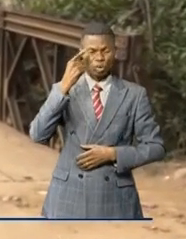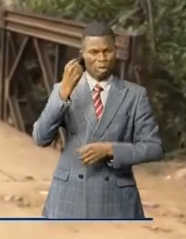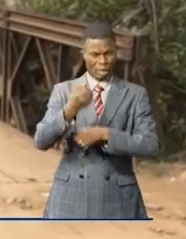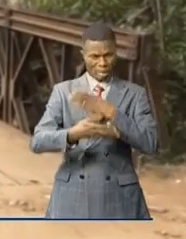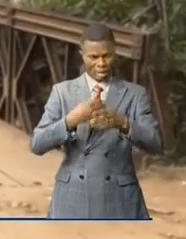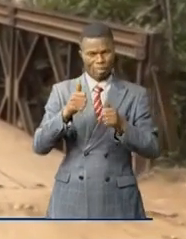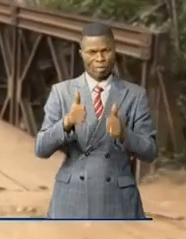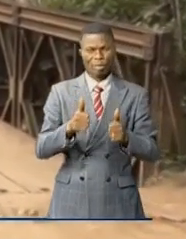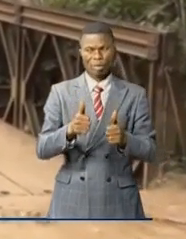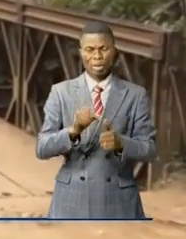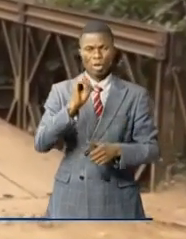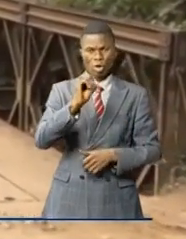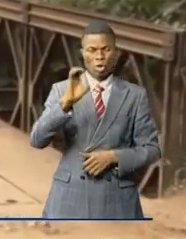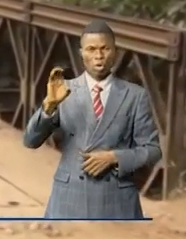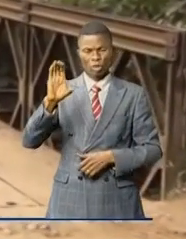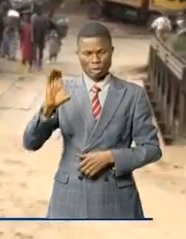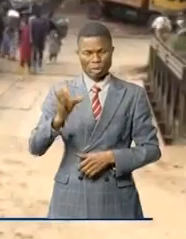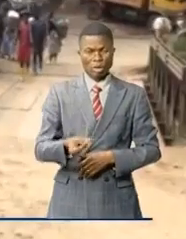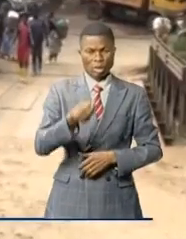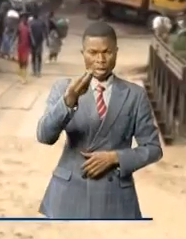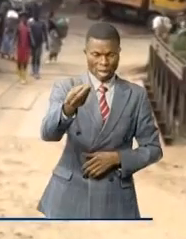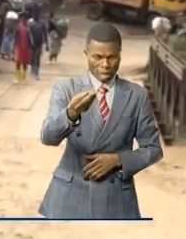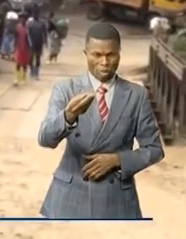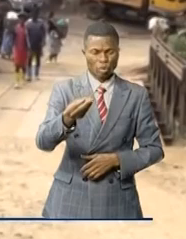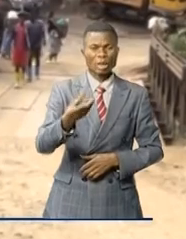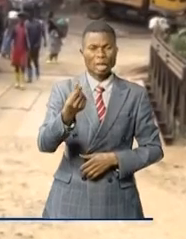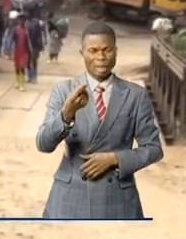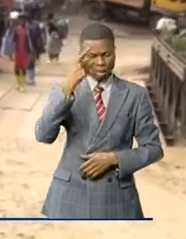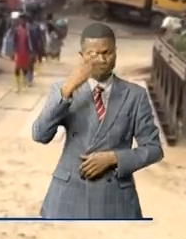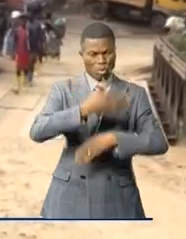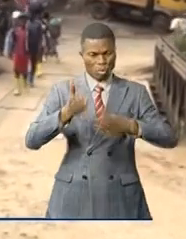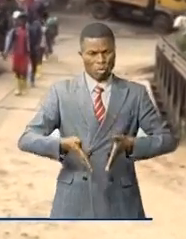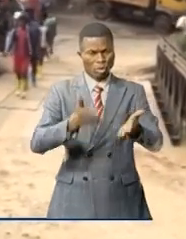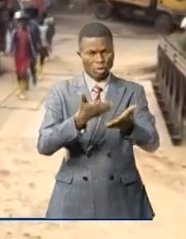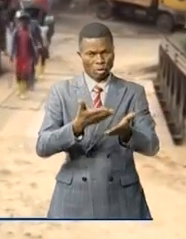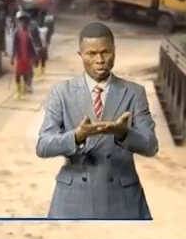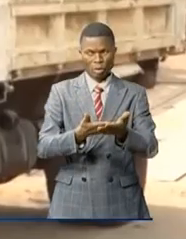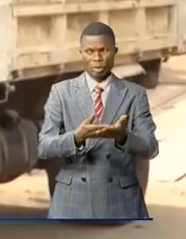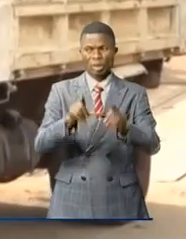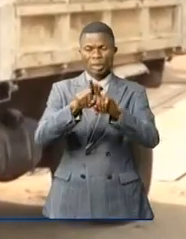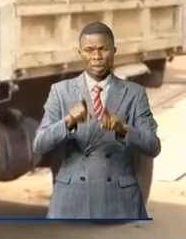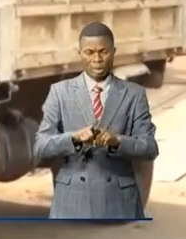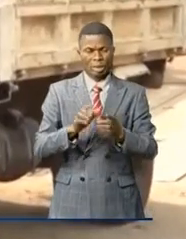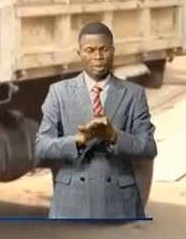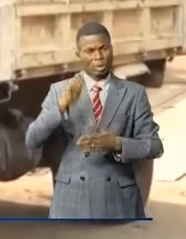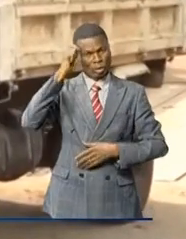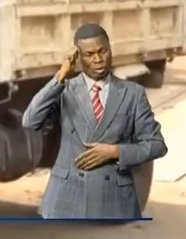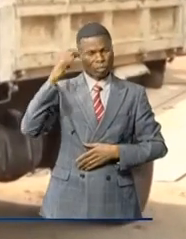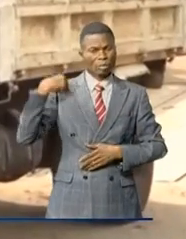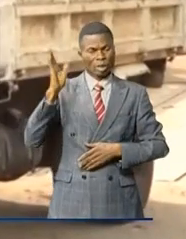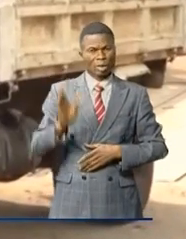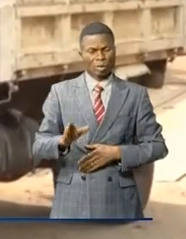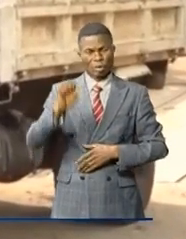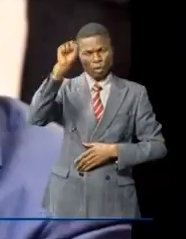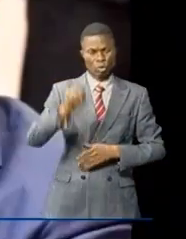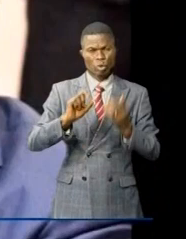OERC a financé ses travaux et là, nous c'est le moyen. Rappelons que le gouverneur